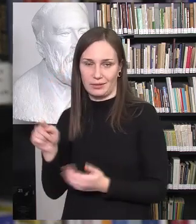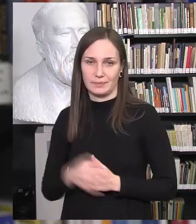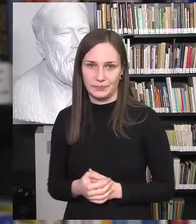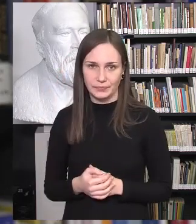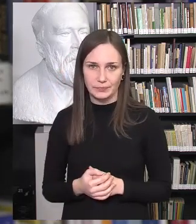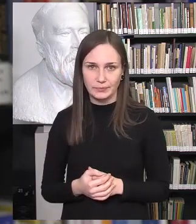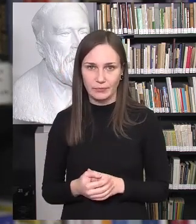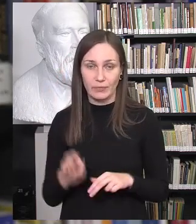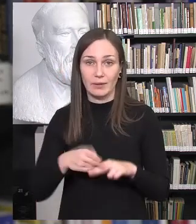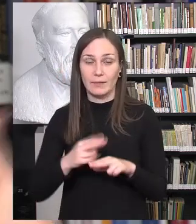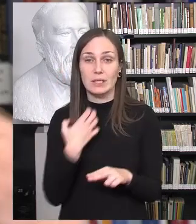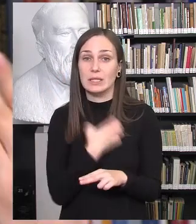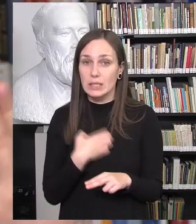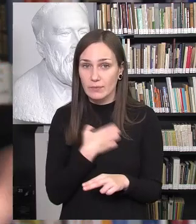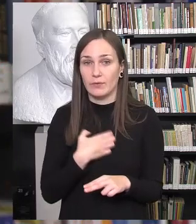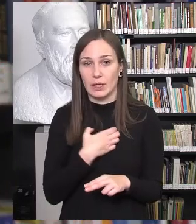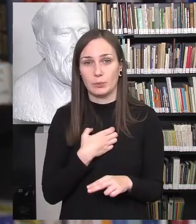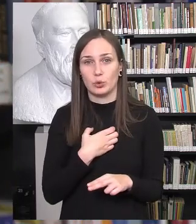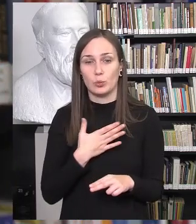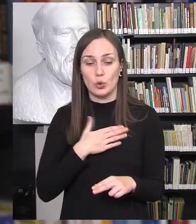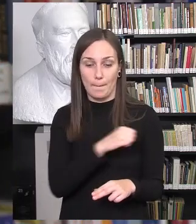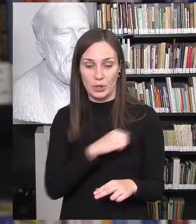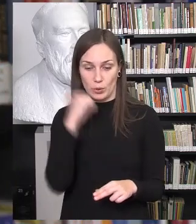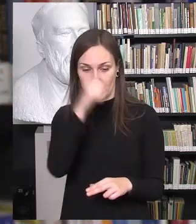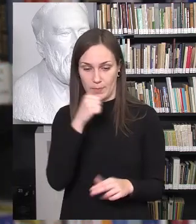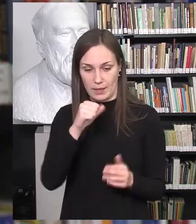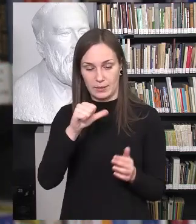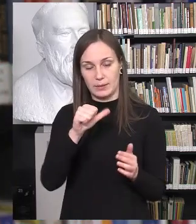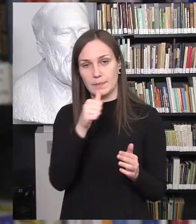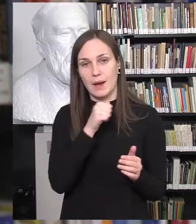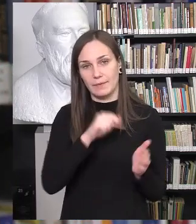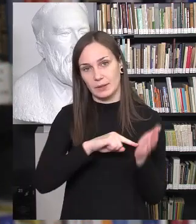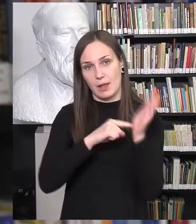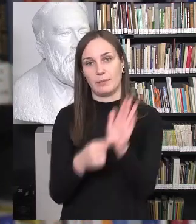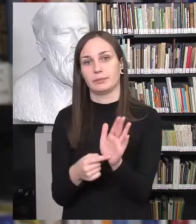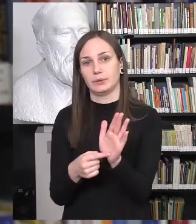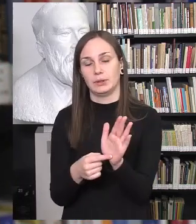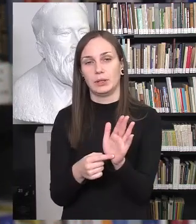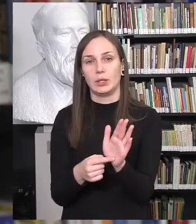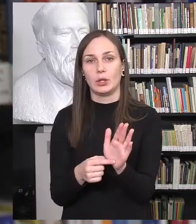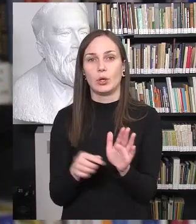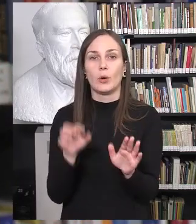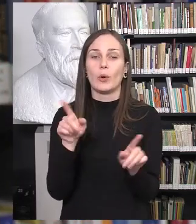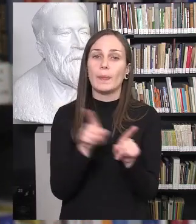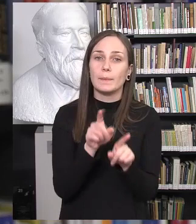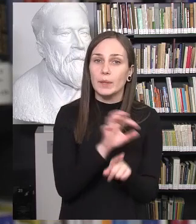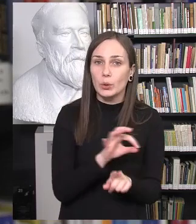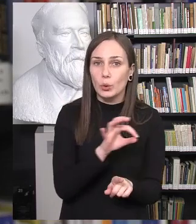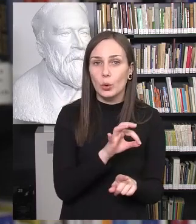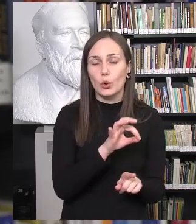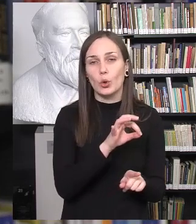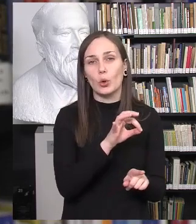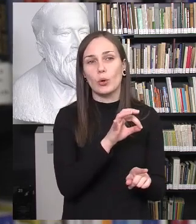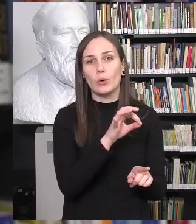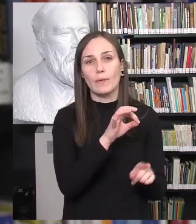atrodo, kad svarbu ir tas mūsų pačiu asmeninis pavyzdys, bet ir kalbant apie teisėkurą, kiek